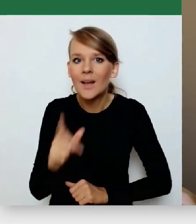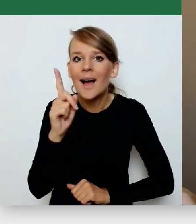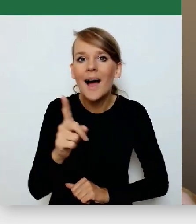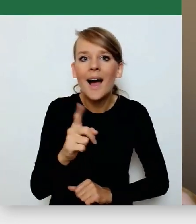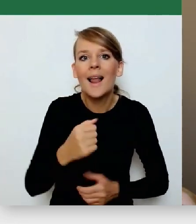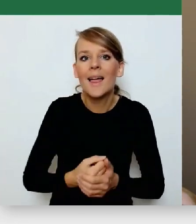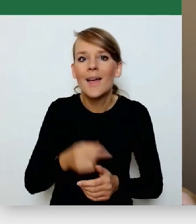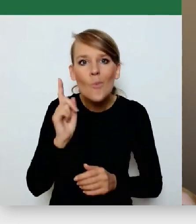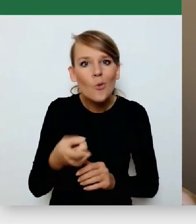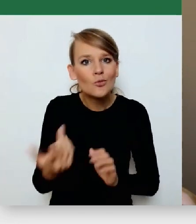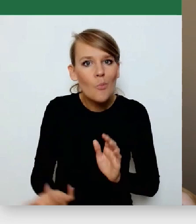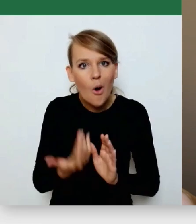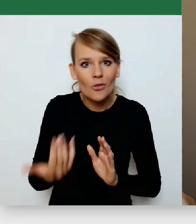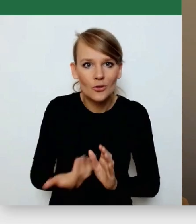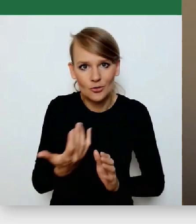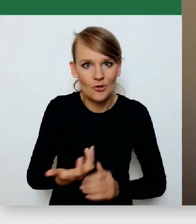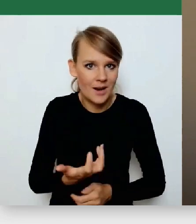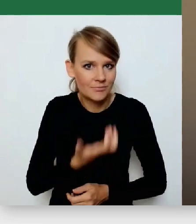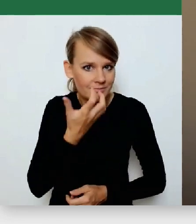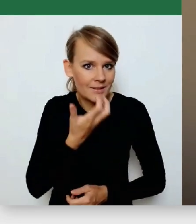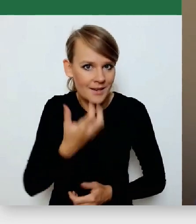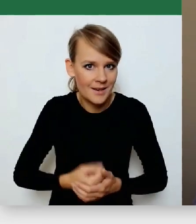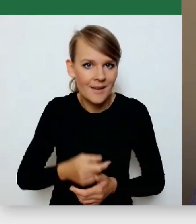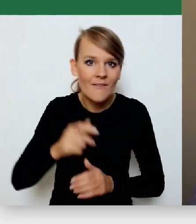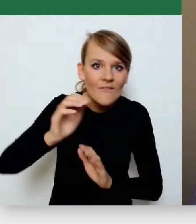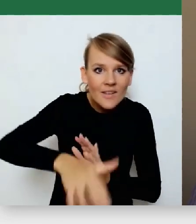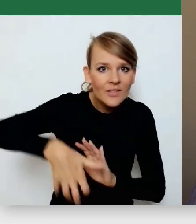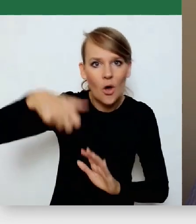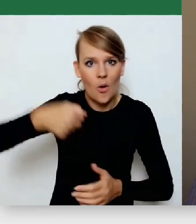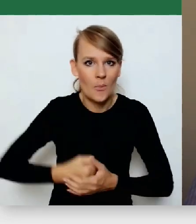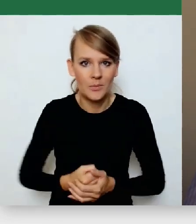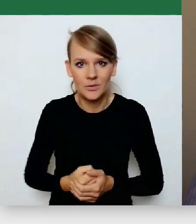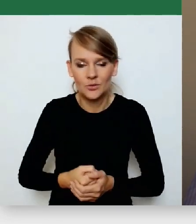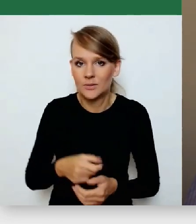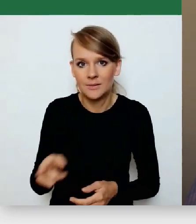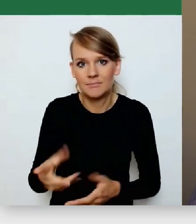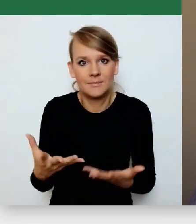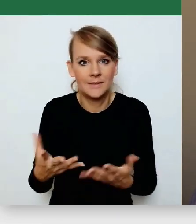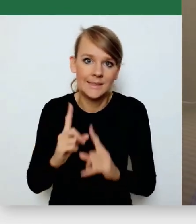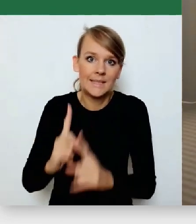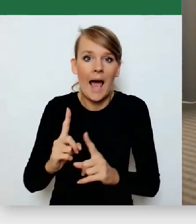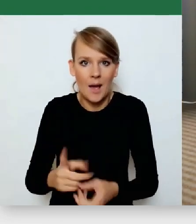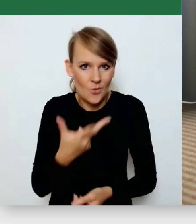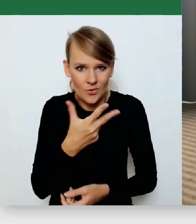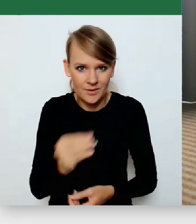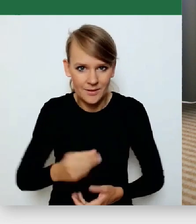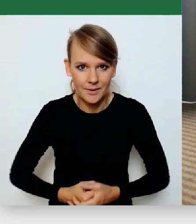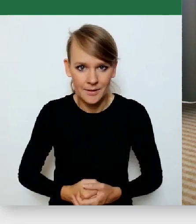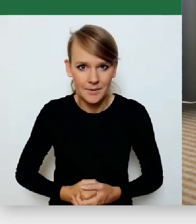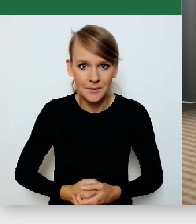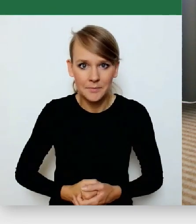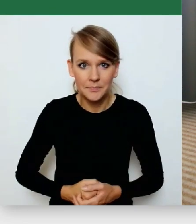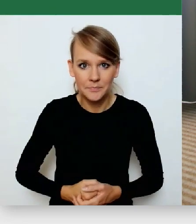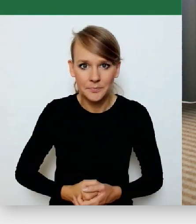tak, wobec tego jeszcze wydobyć, to nie jest tak, że to samo zafunkcjonuje, tak, czyli nie możemy też